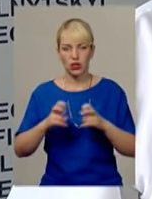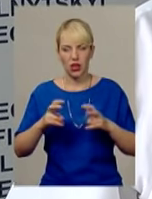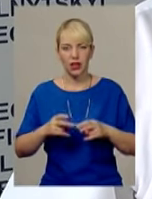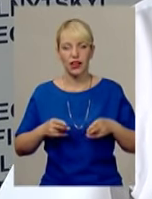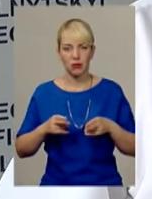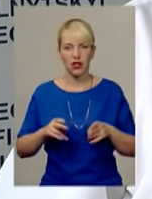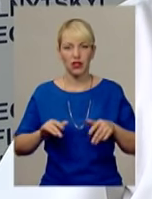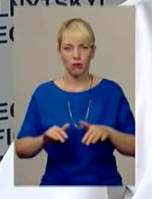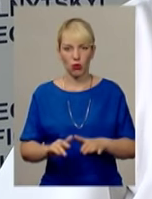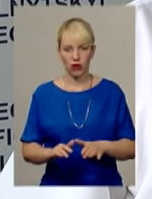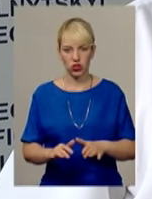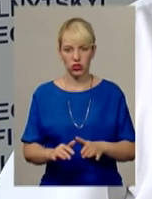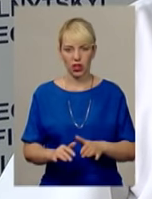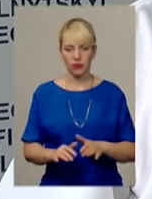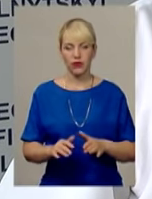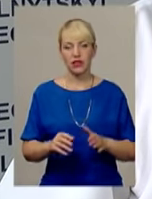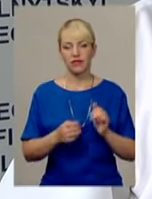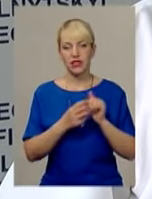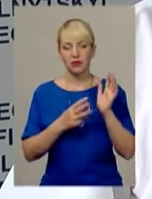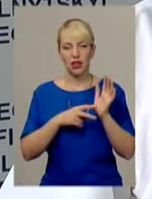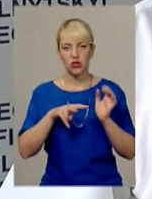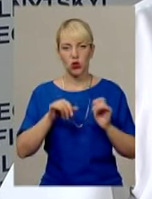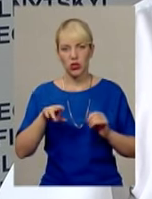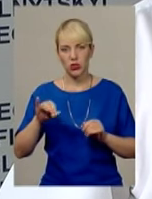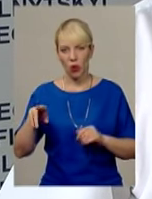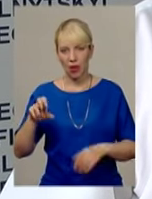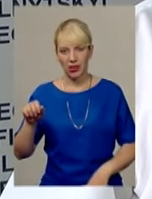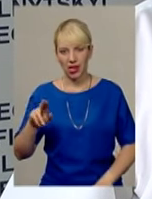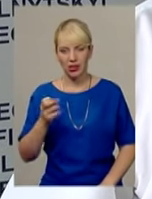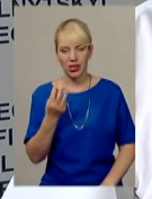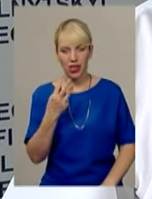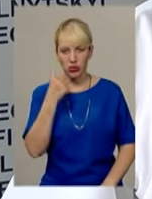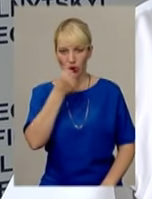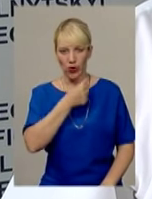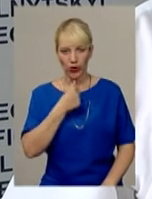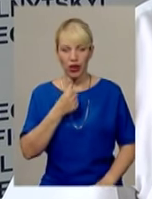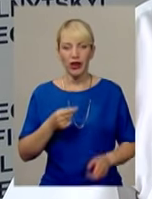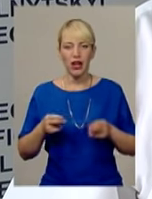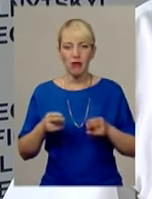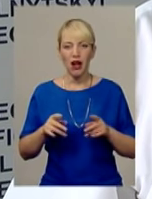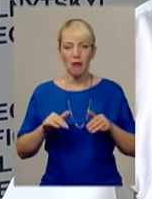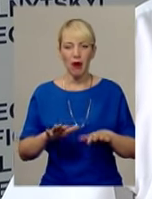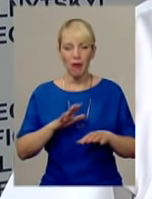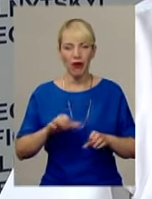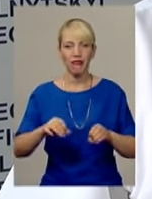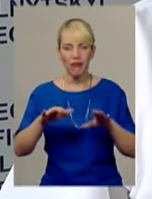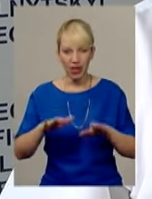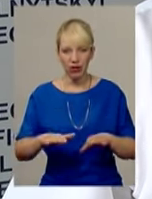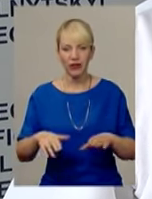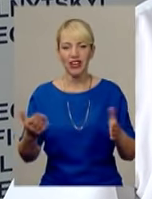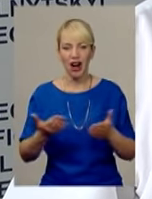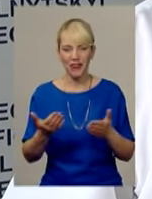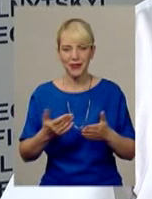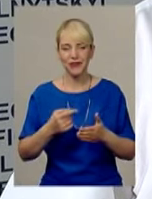провадження. 18 листопада 2013 року у Кримінальному провадженні було винесено вирок, який